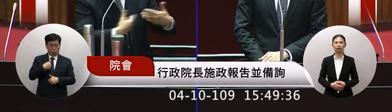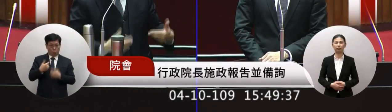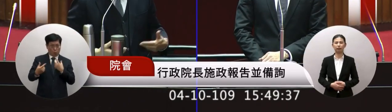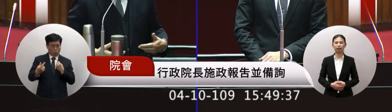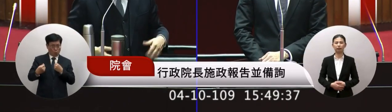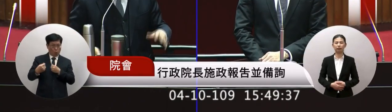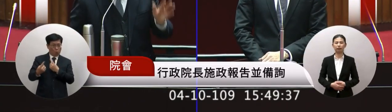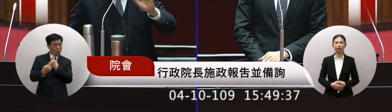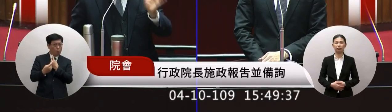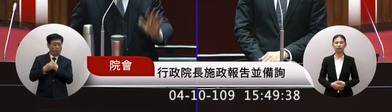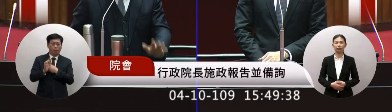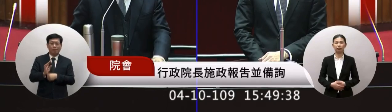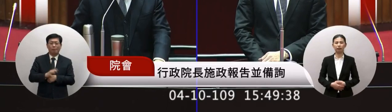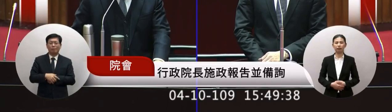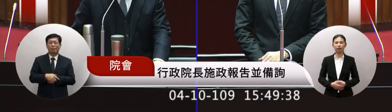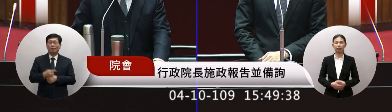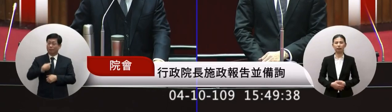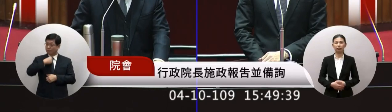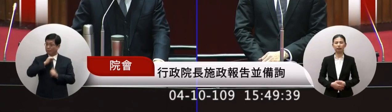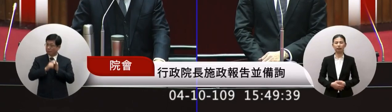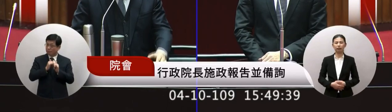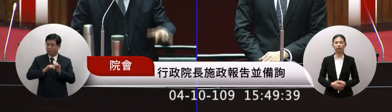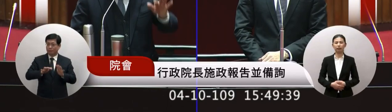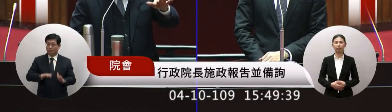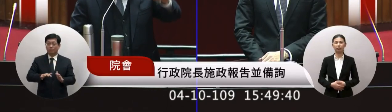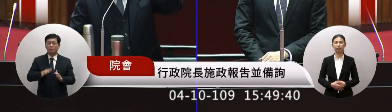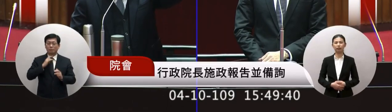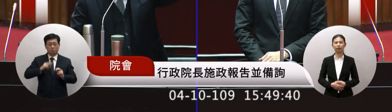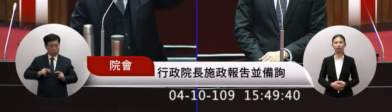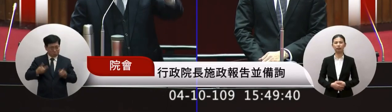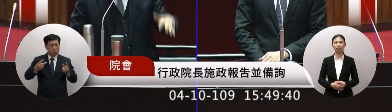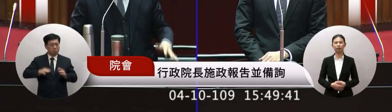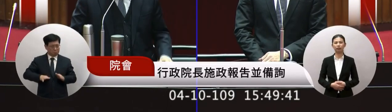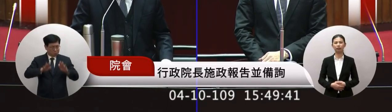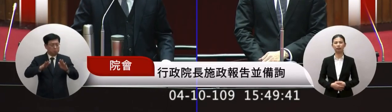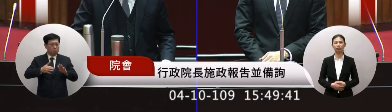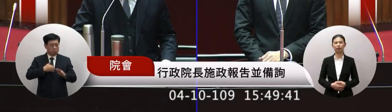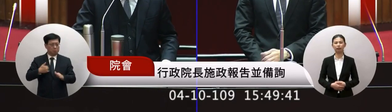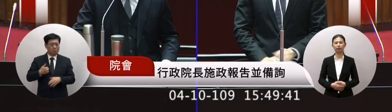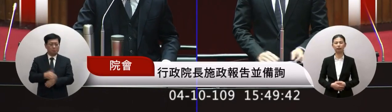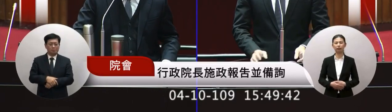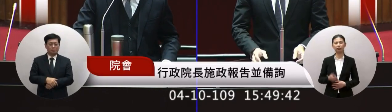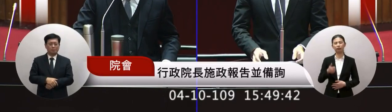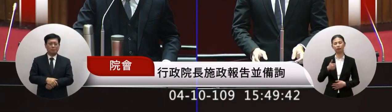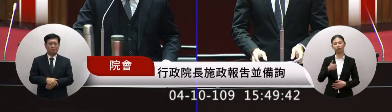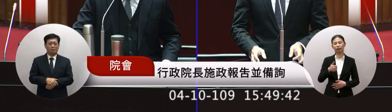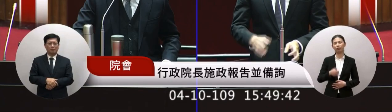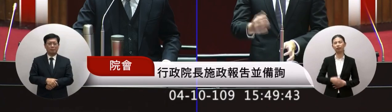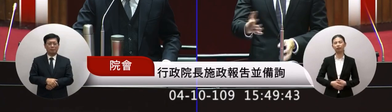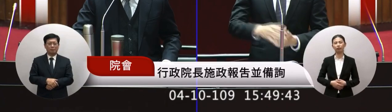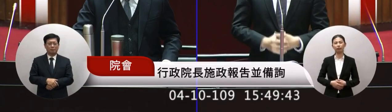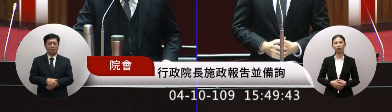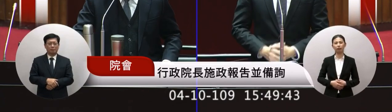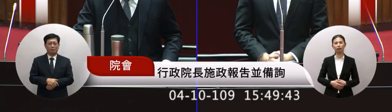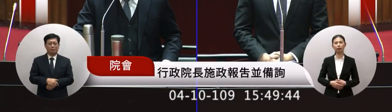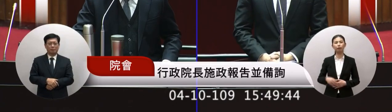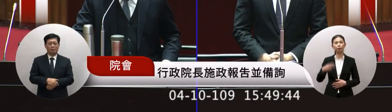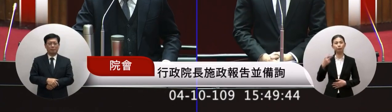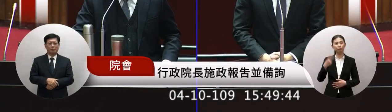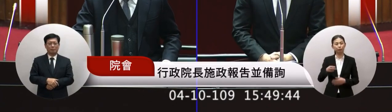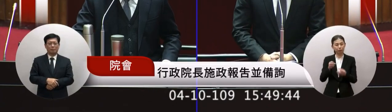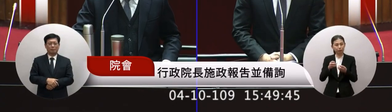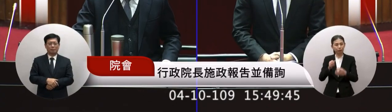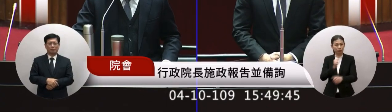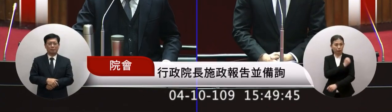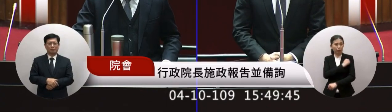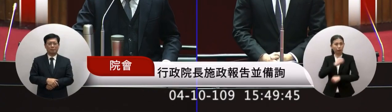就都要照我我們台灣社會現在已經有進步到這裡是接下來跟醫長討論老